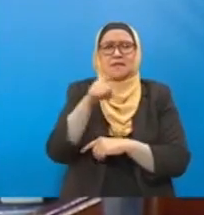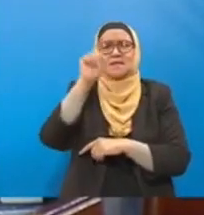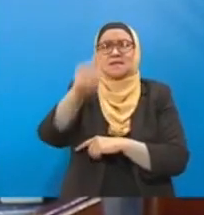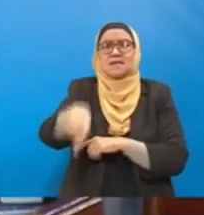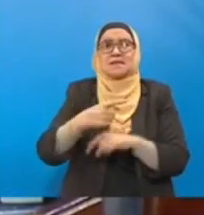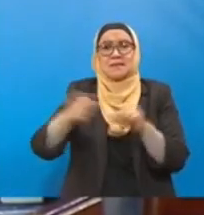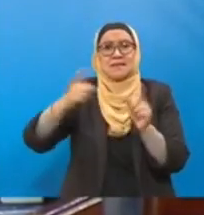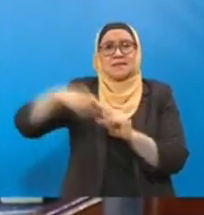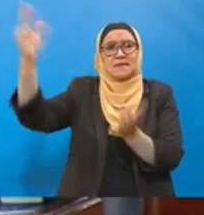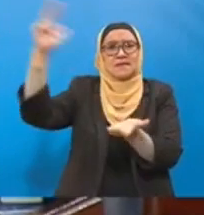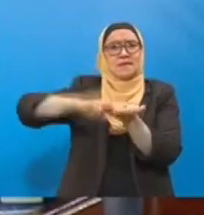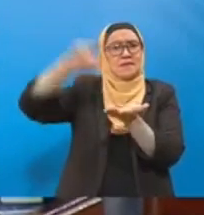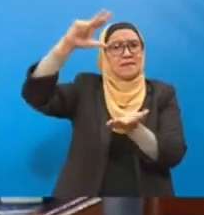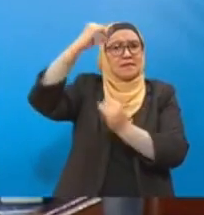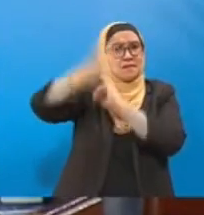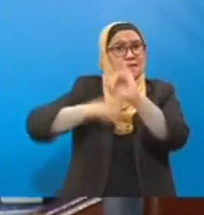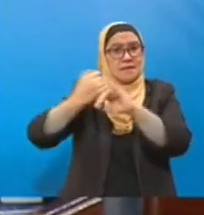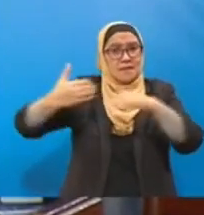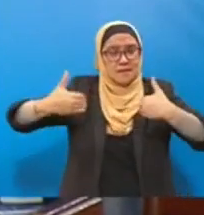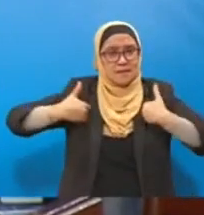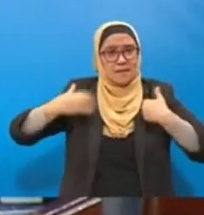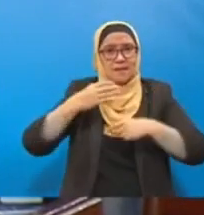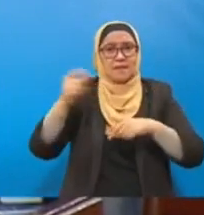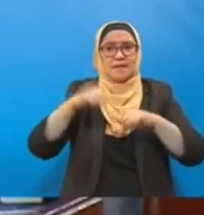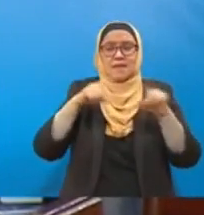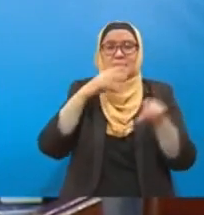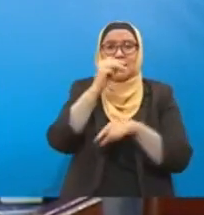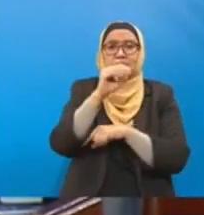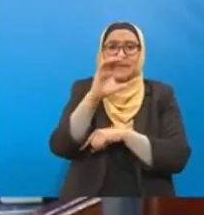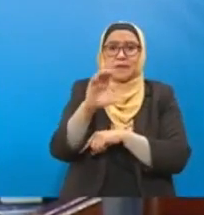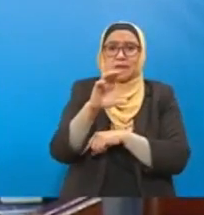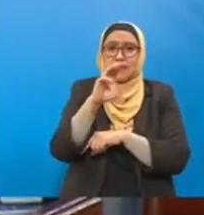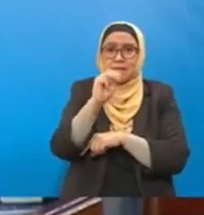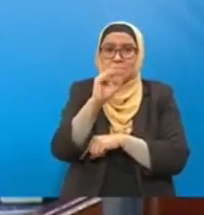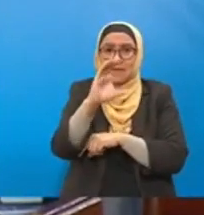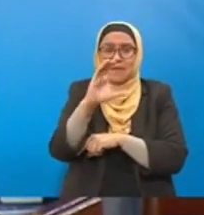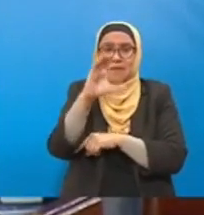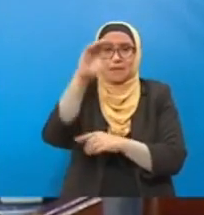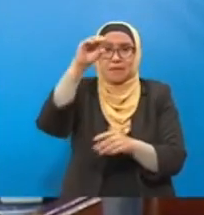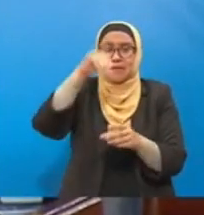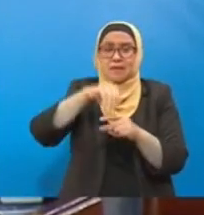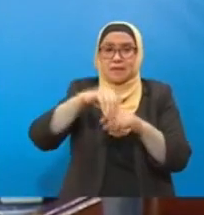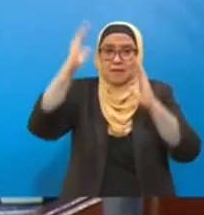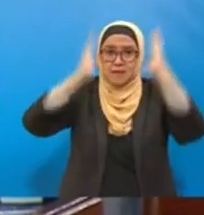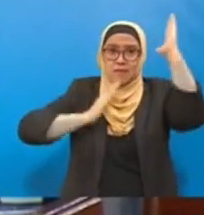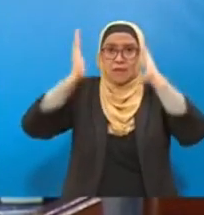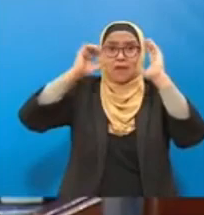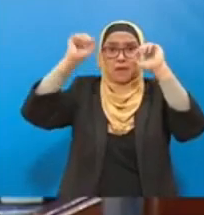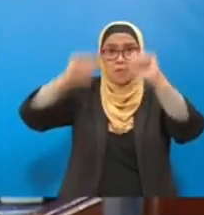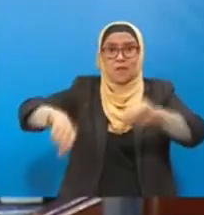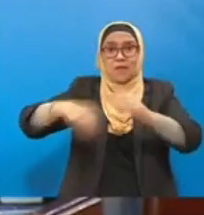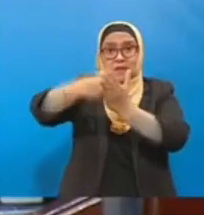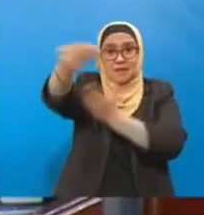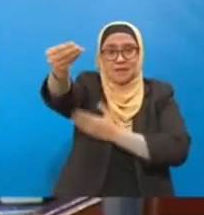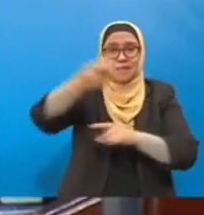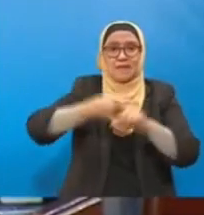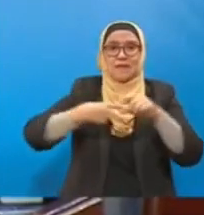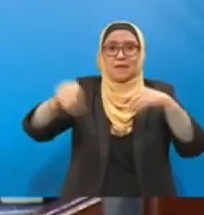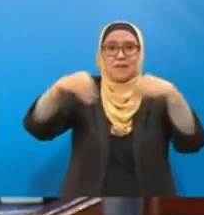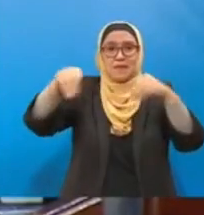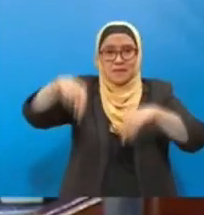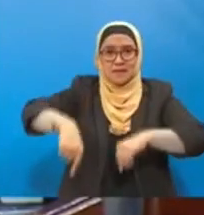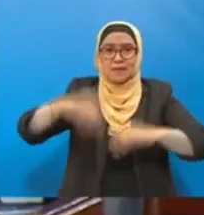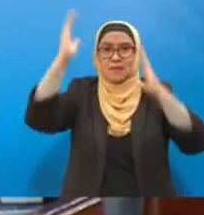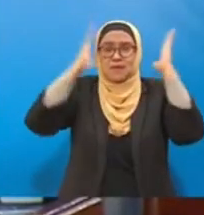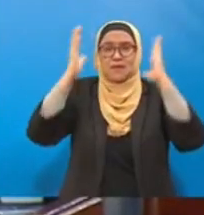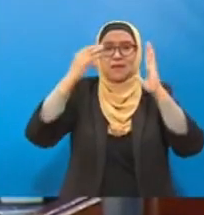di mana MNC di Malaysia boleh beli offset karbon di pasaran karbon di Malaysia dan mengambil kira offset